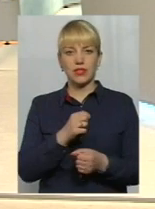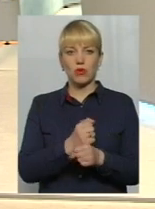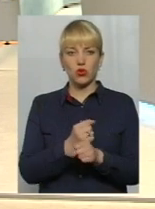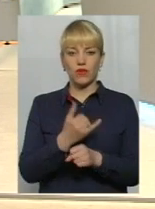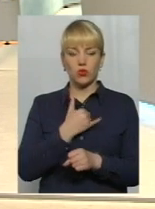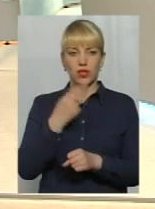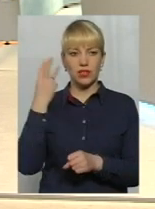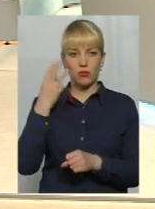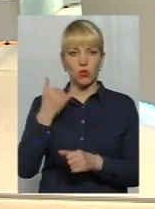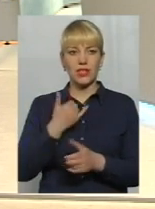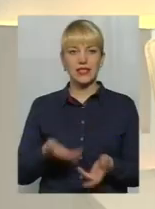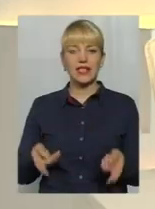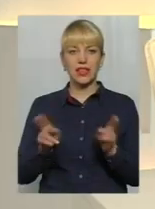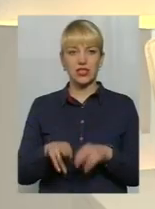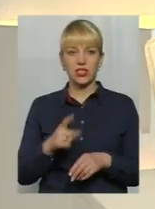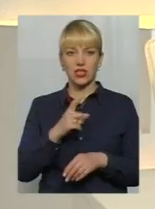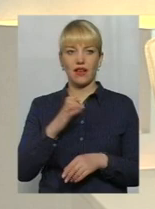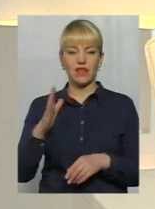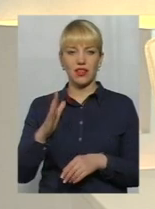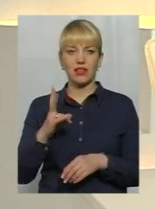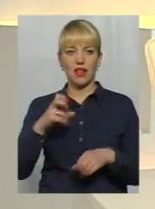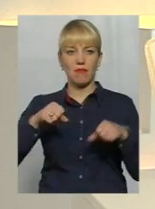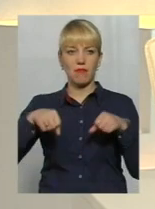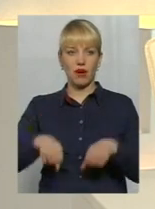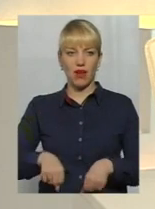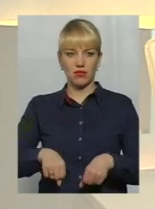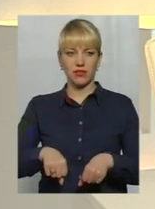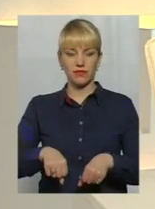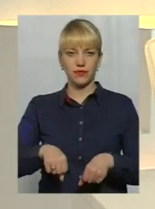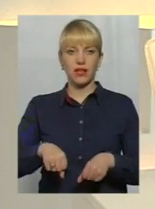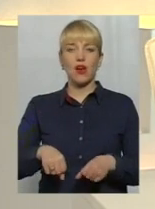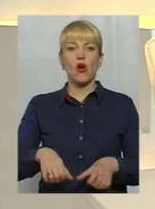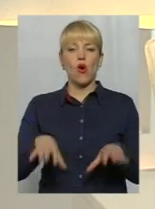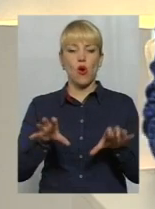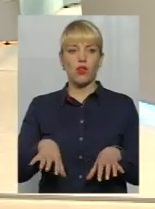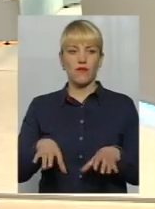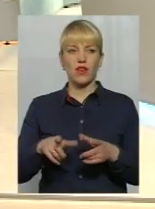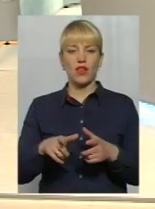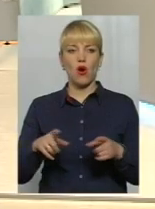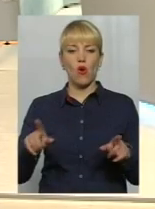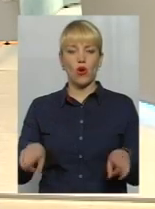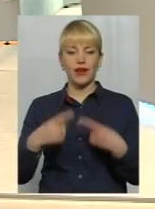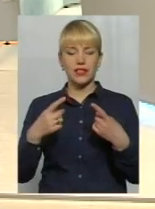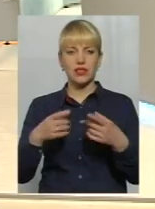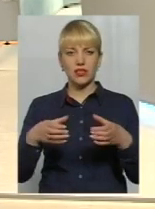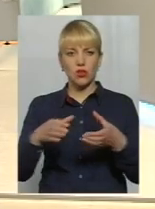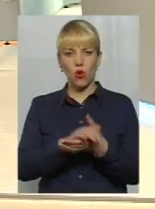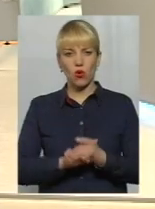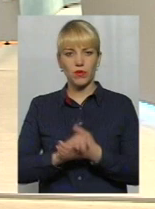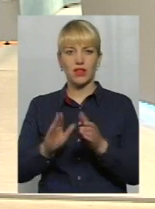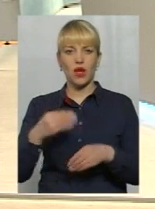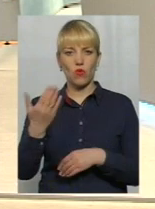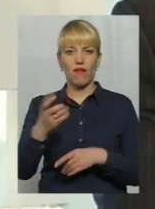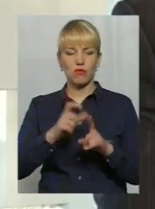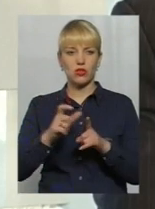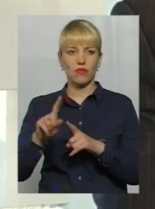Пане Ігорію, в залишається буквально хвилина на правах голови організаційного комітету. Надаю вам слово. Тому